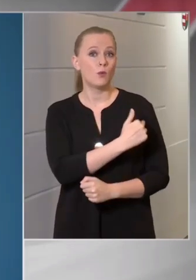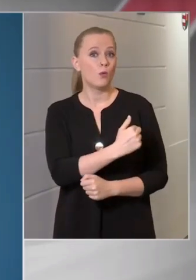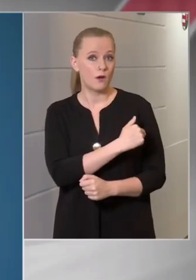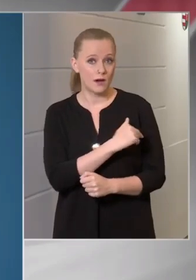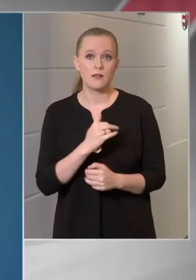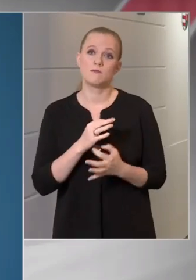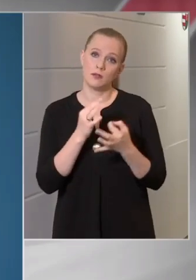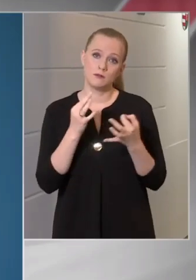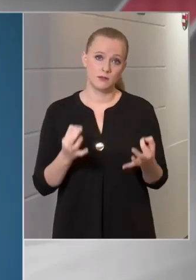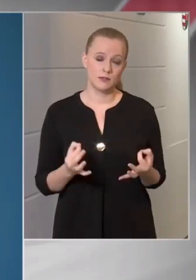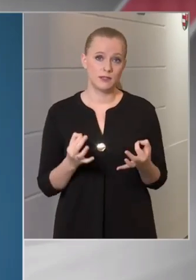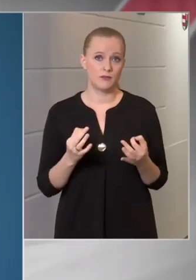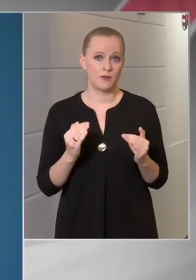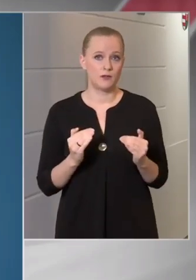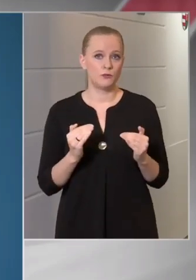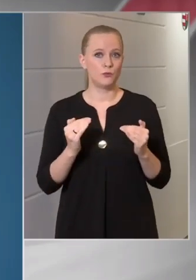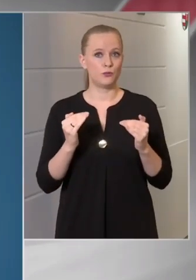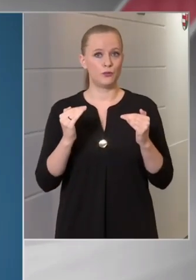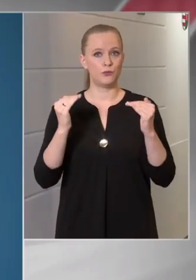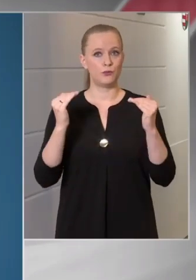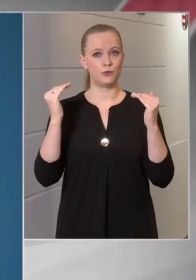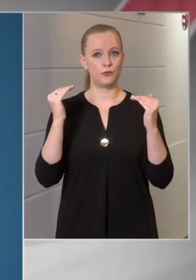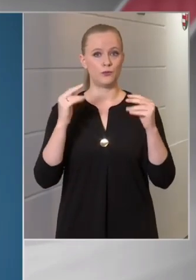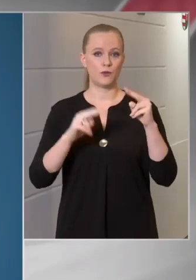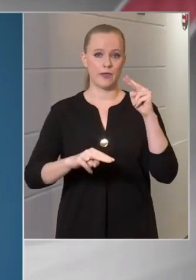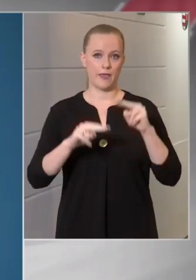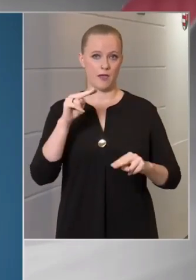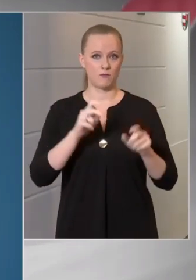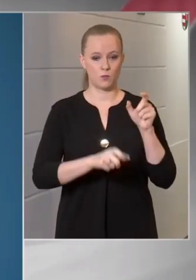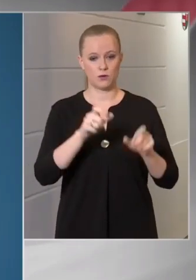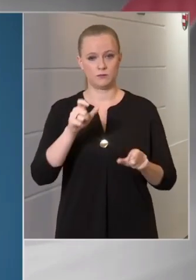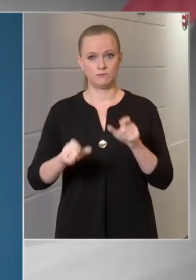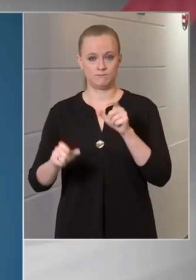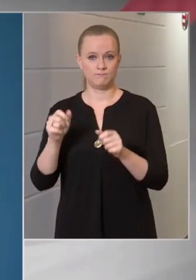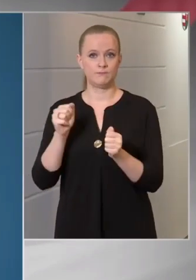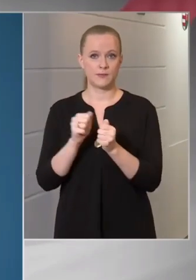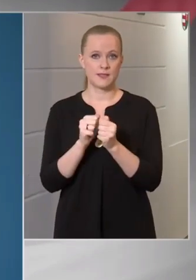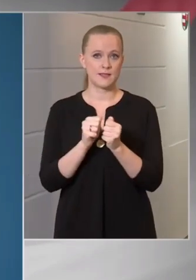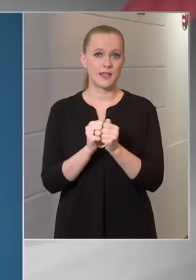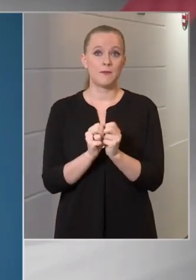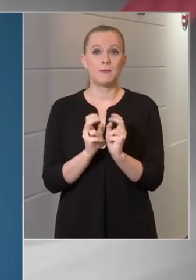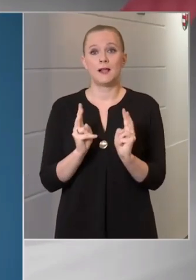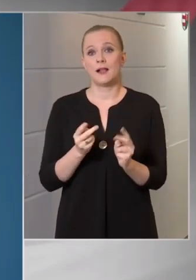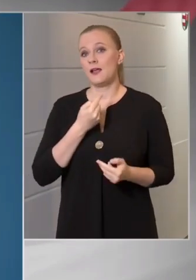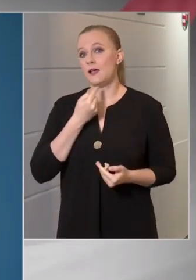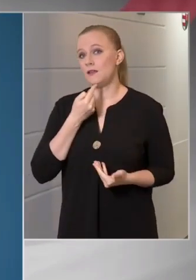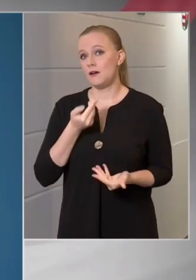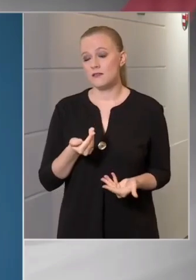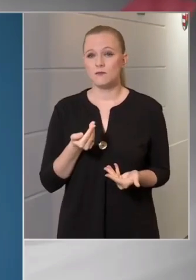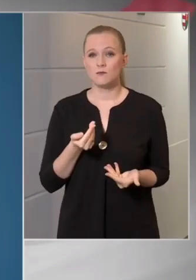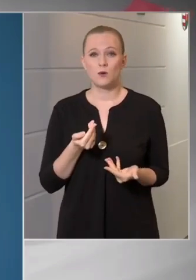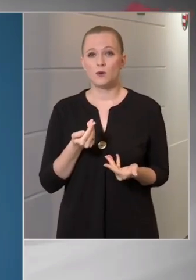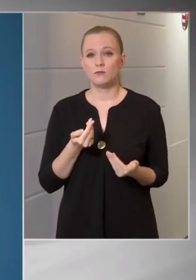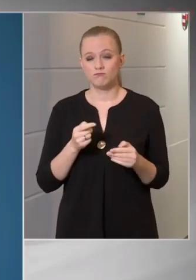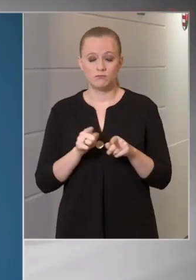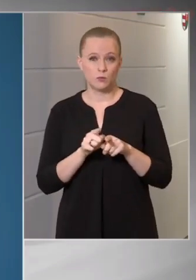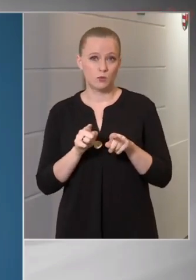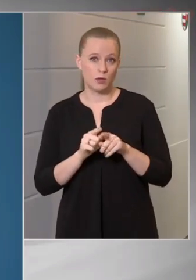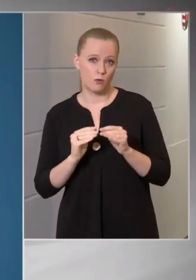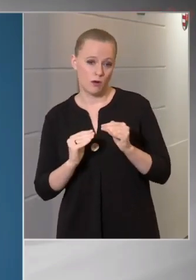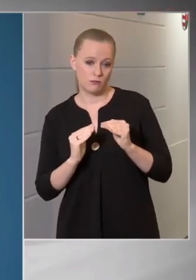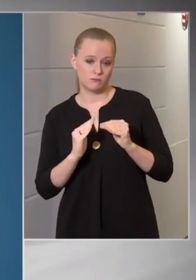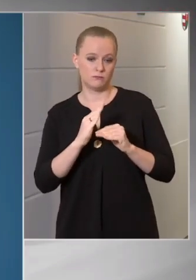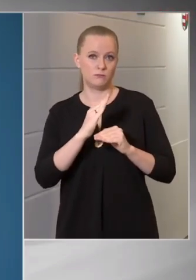nyilvánvalóan nő az ápoltak száma, ezt lehet mondani, hogy szinte egyenes arányban